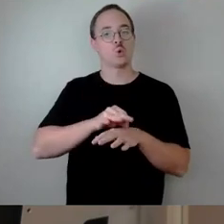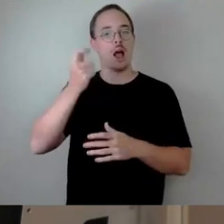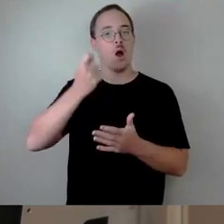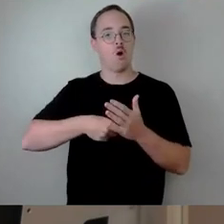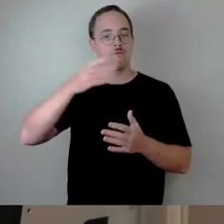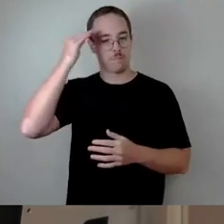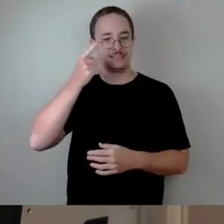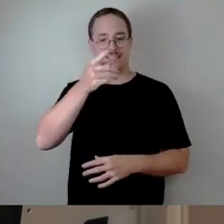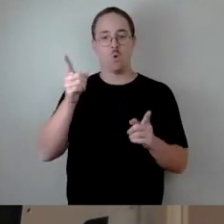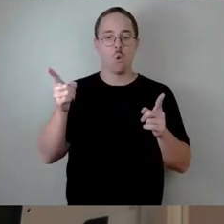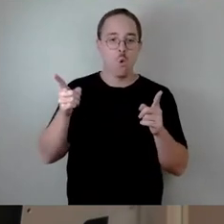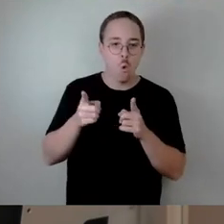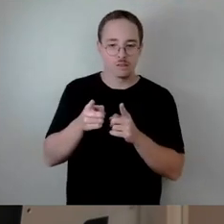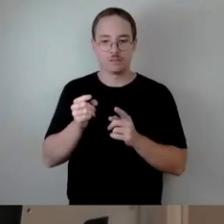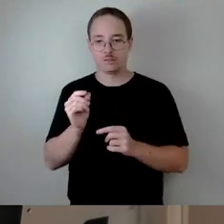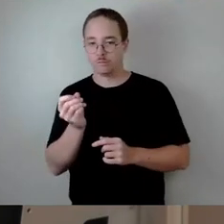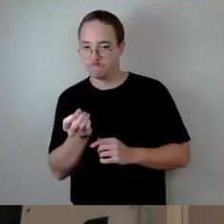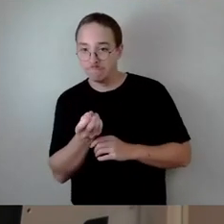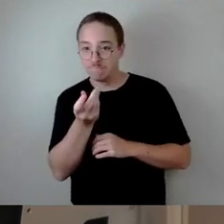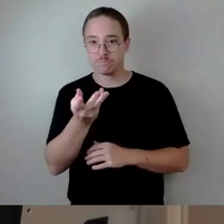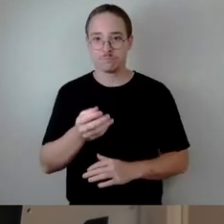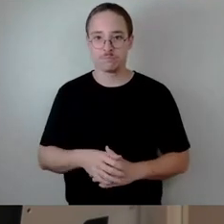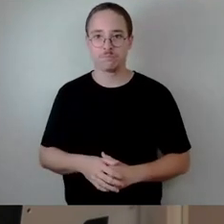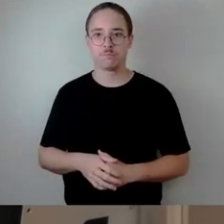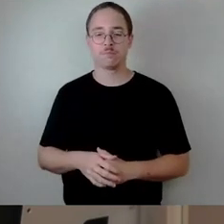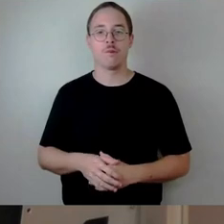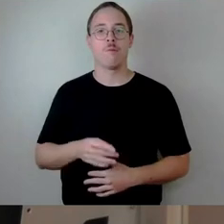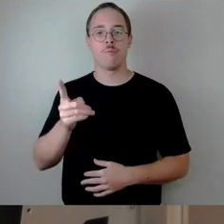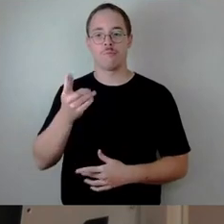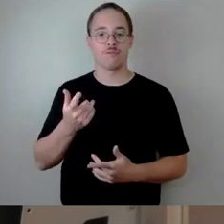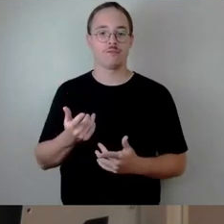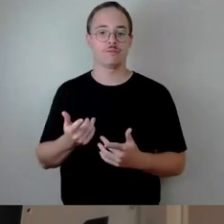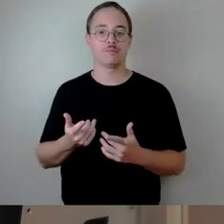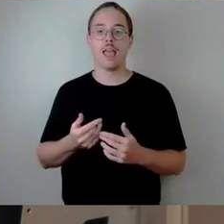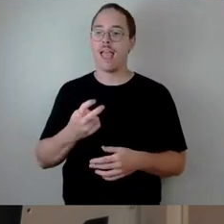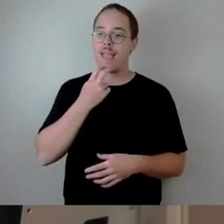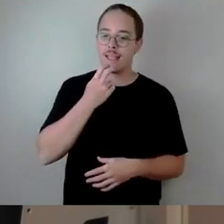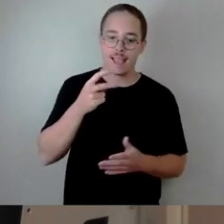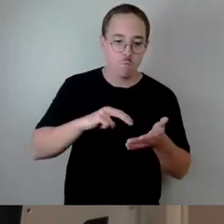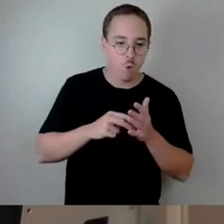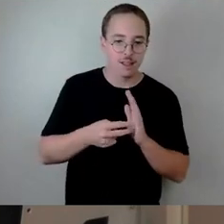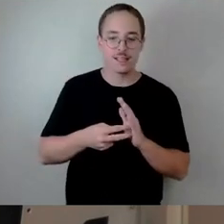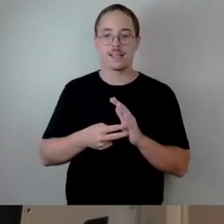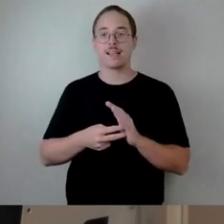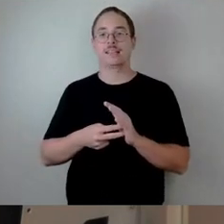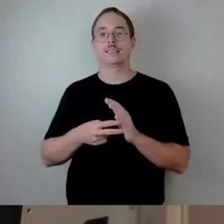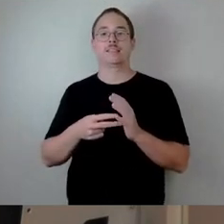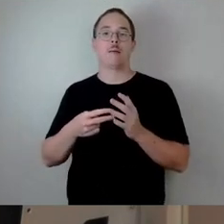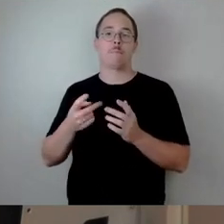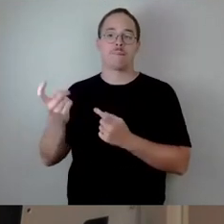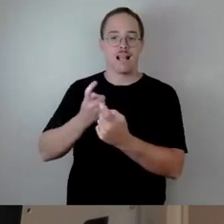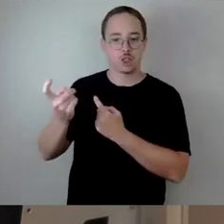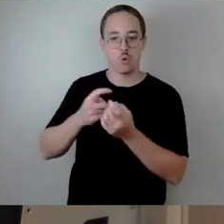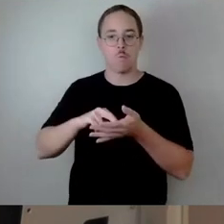Sie liegen in der Sanktions-Migrations-Energie-Politik der letzten Jahre. Man kann sicherlich